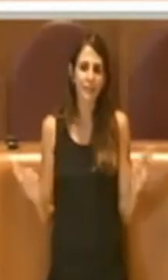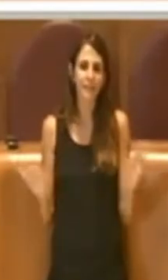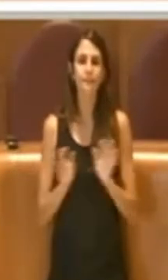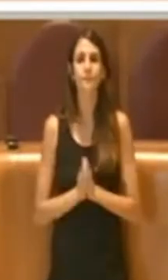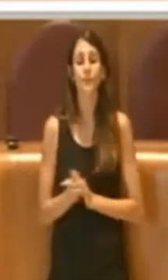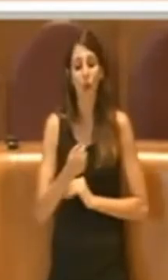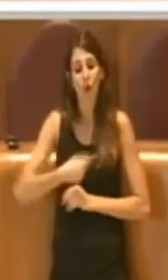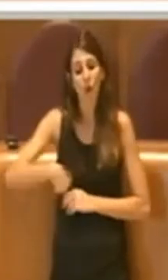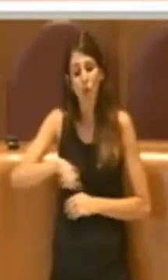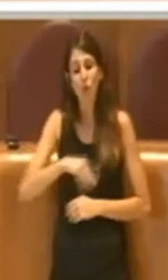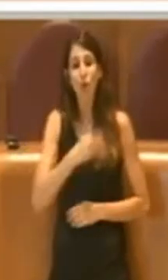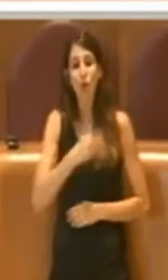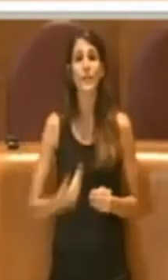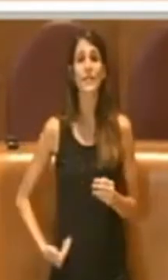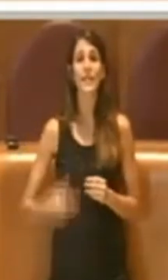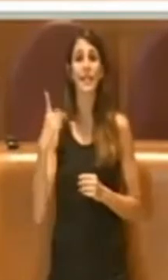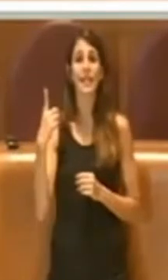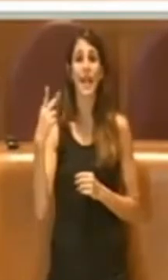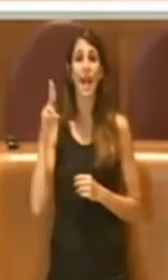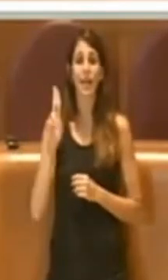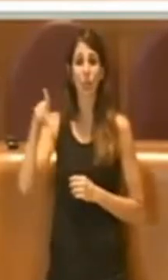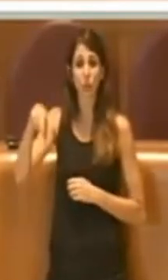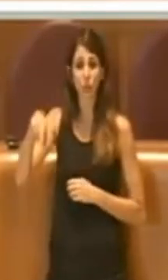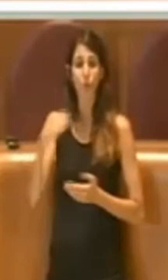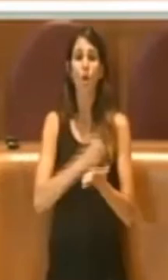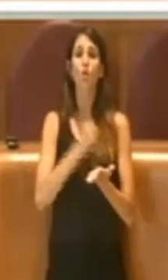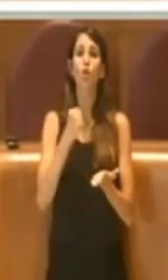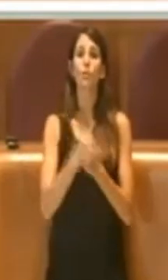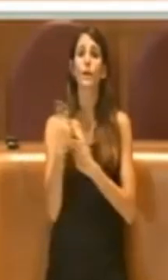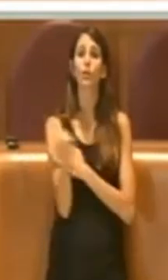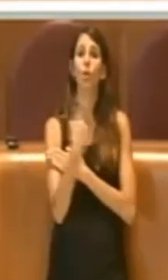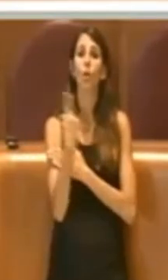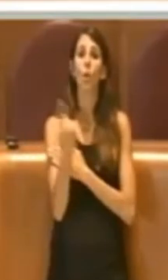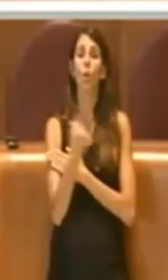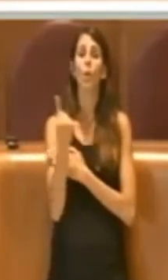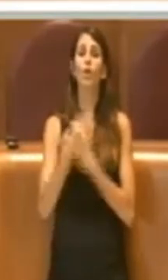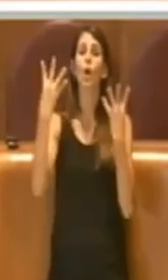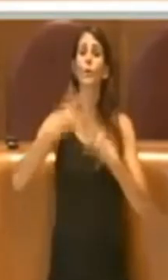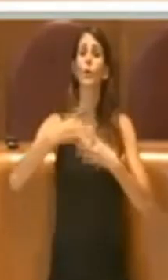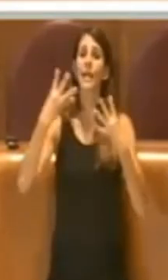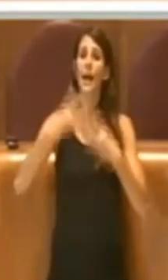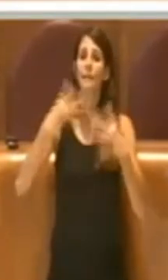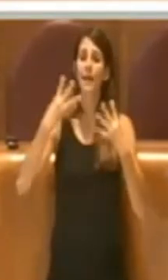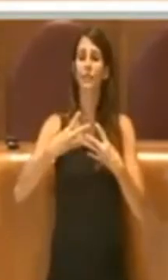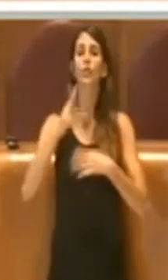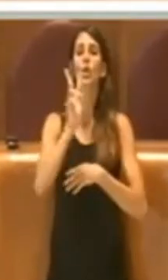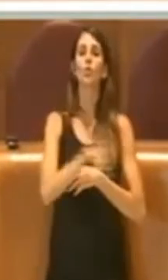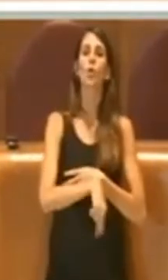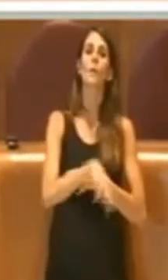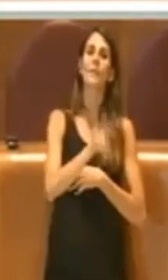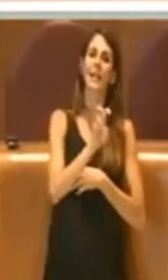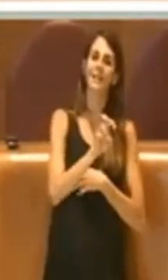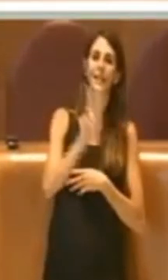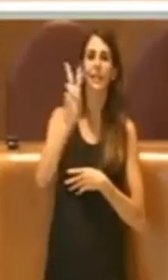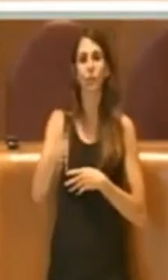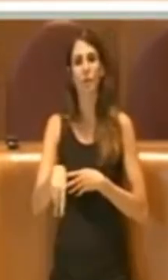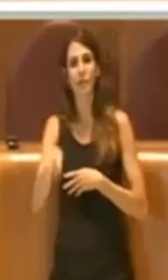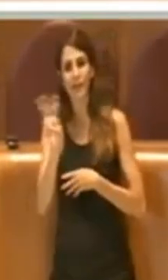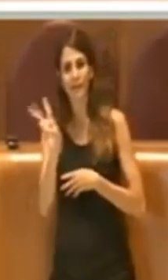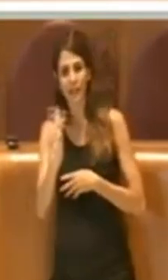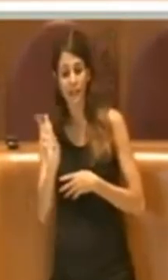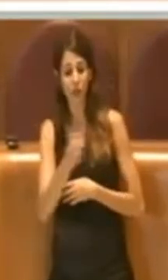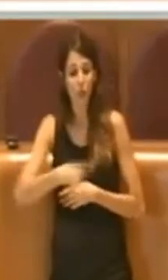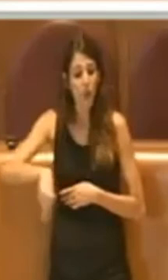consiglieri nel DUP, nel documento unico di programmazione 2020-2022, abbiamo inserito come obiettivo a fine maggio 2020 l